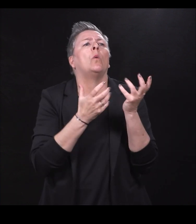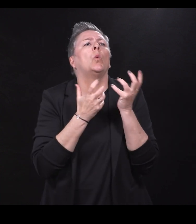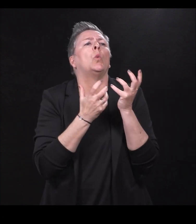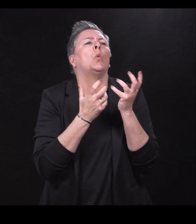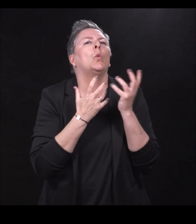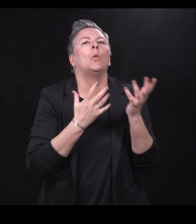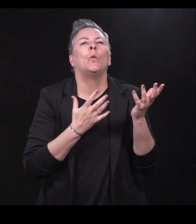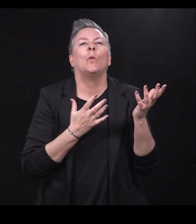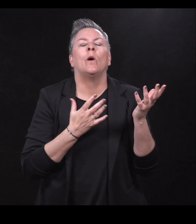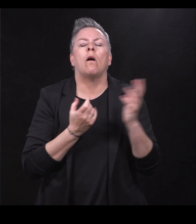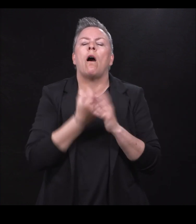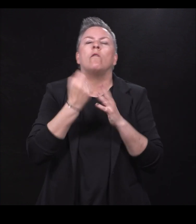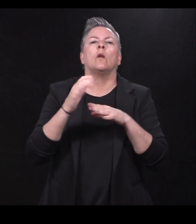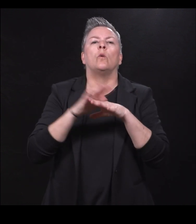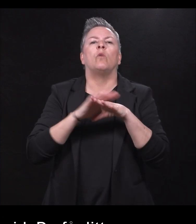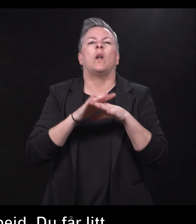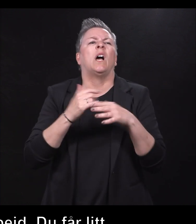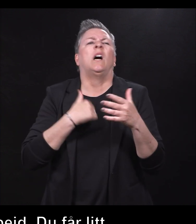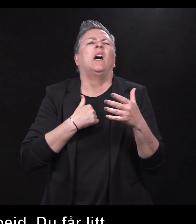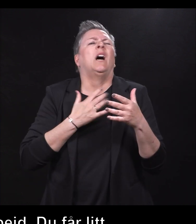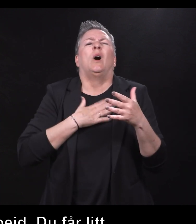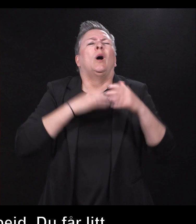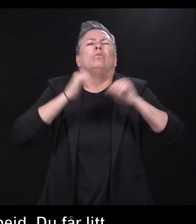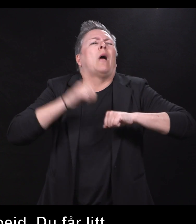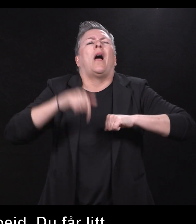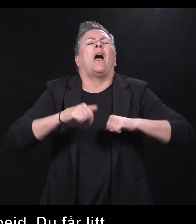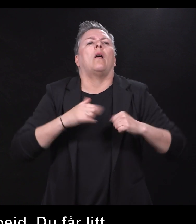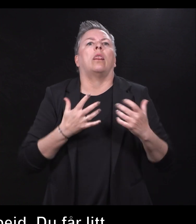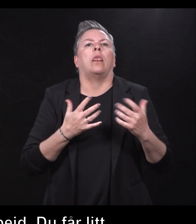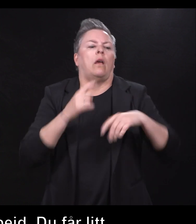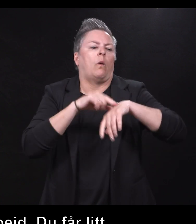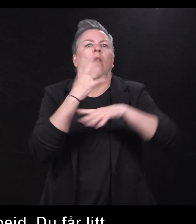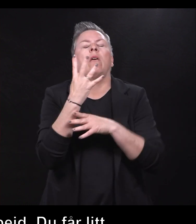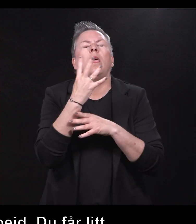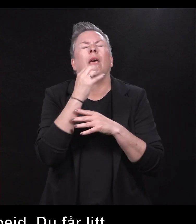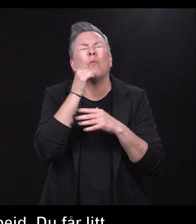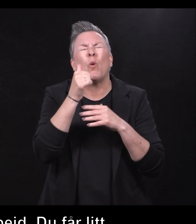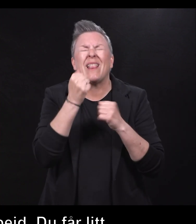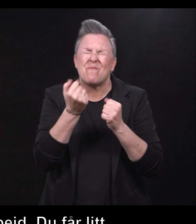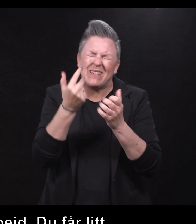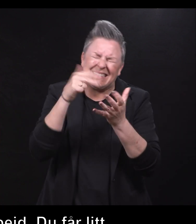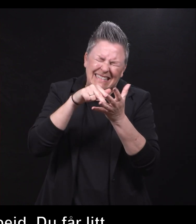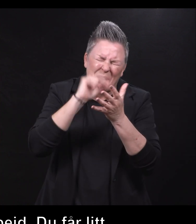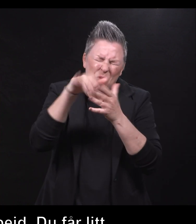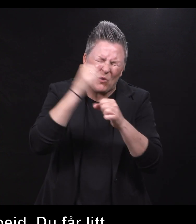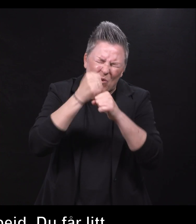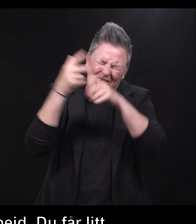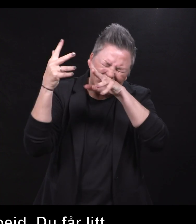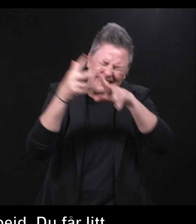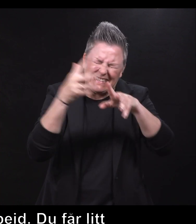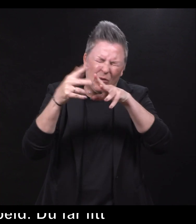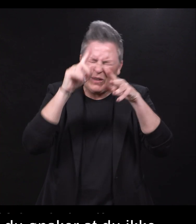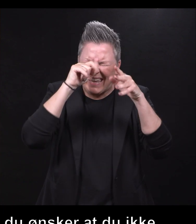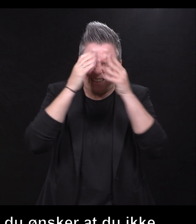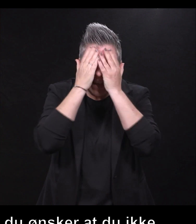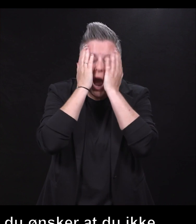skulle ønske du ikke var her fordi at nå er klokka fire om morgenen og du må opp og ut og jobbe og det regner og det er helt jævlig.